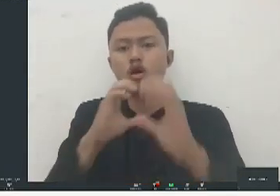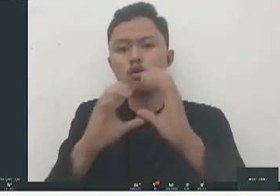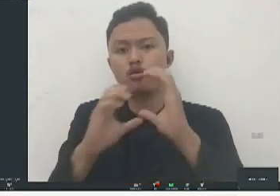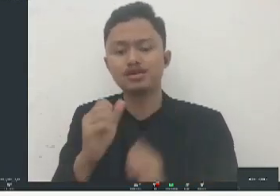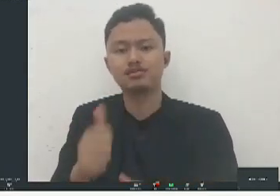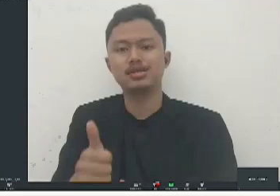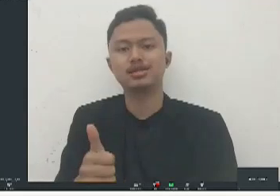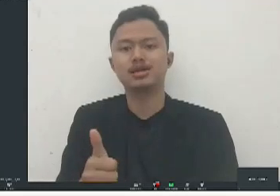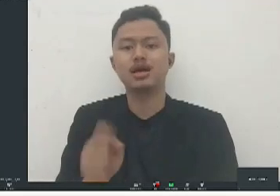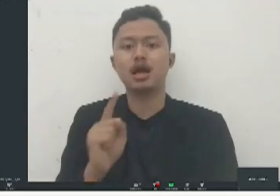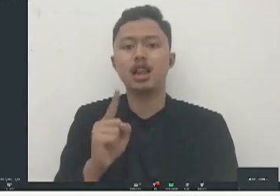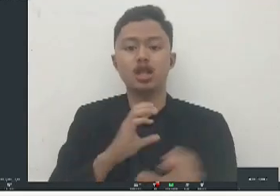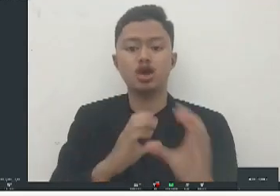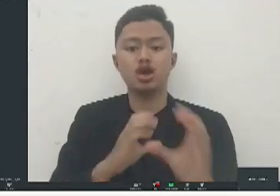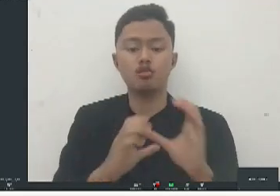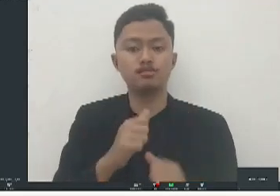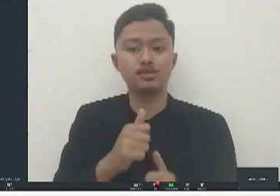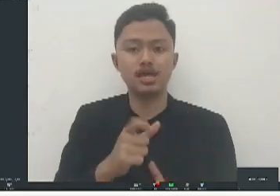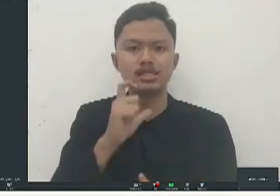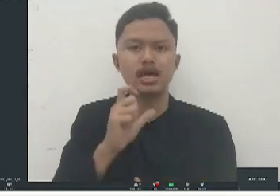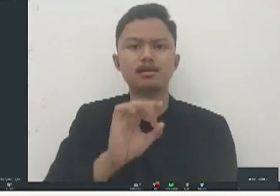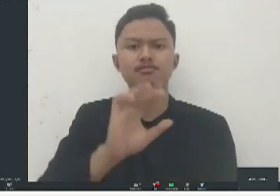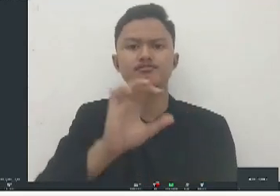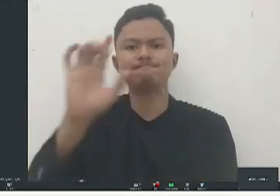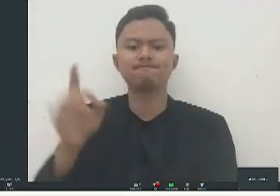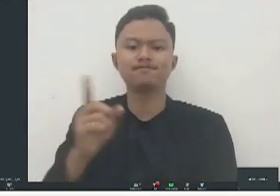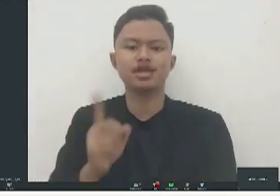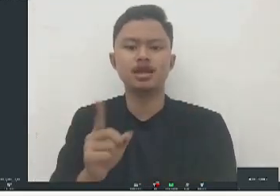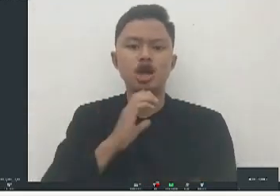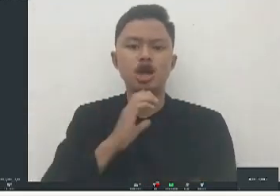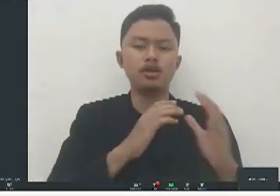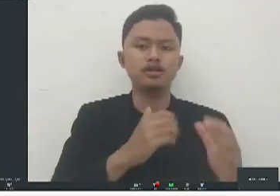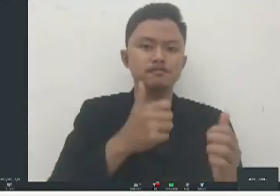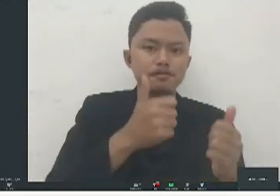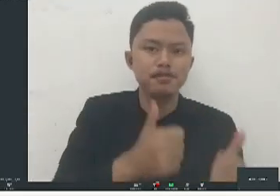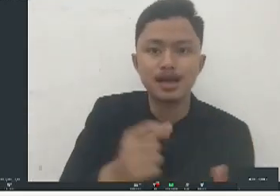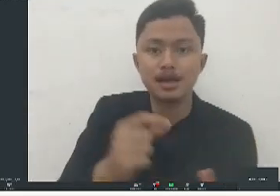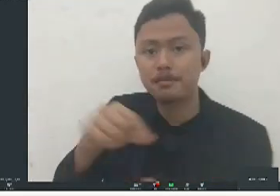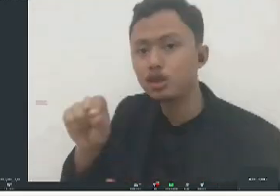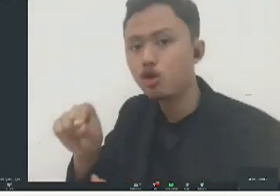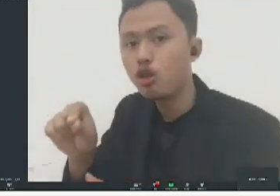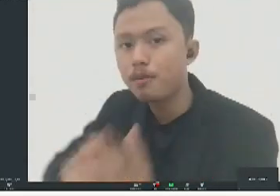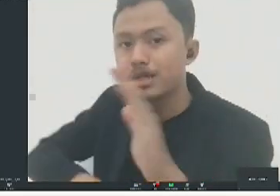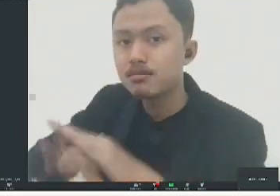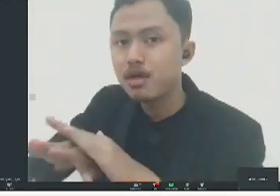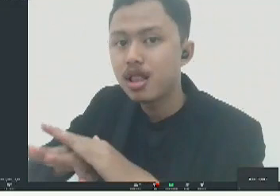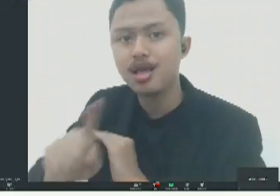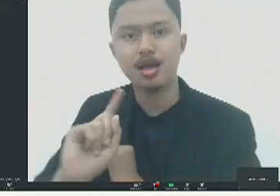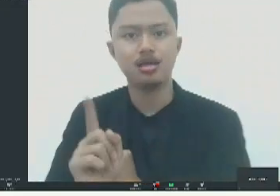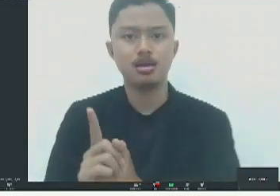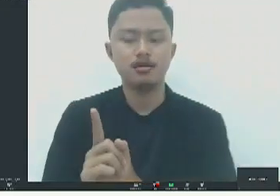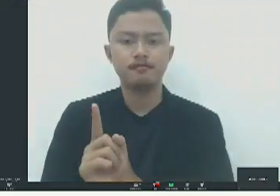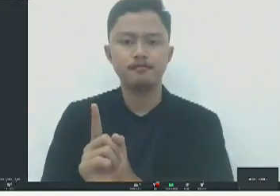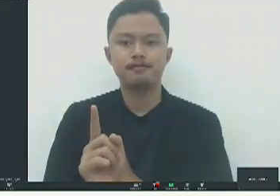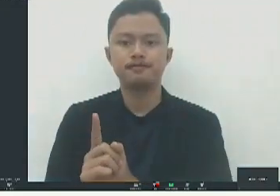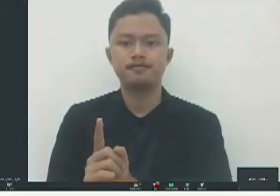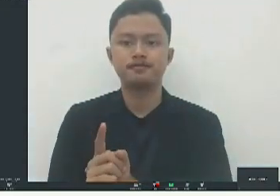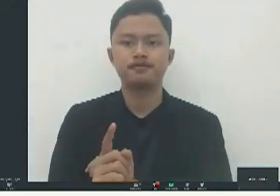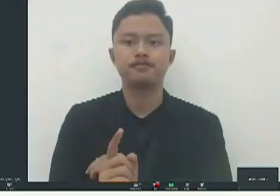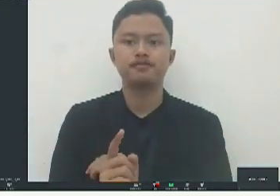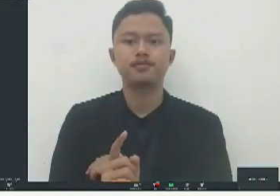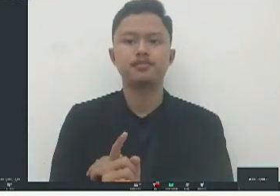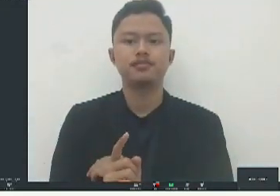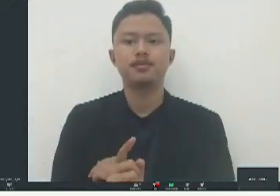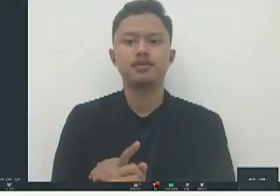komunikasikan ada cara-caranya komunikasi yang baik yang benar gitu kan yang efisien itu yang bisa dilakukan gitu solusinya